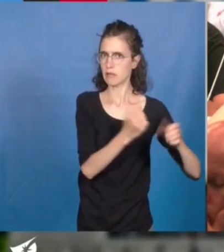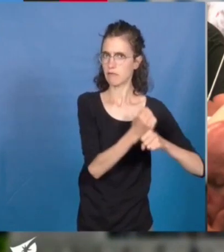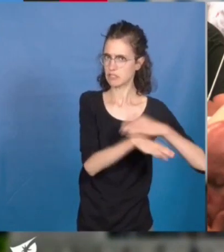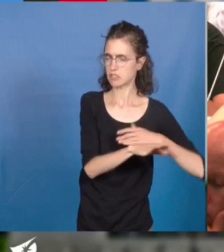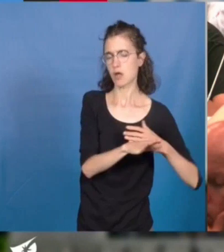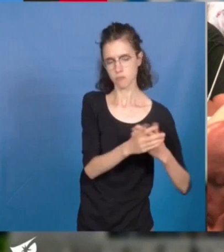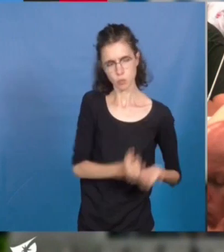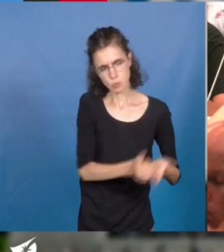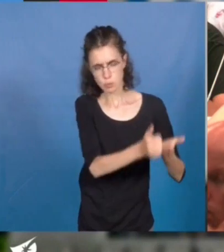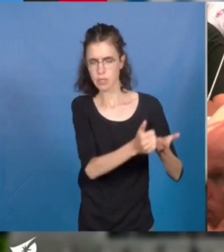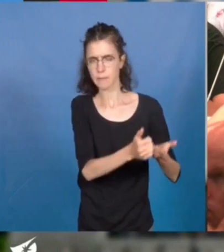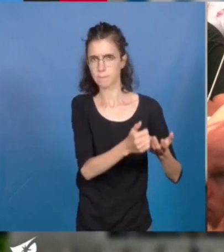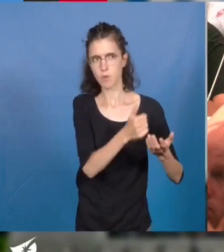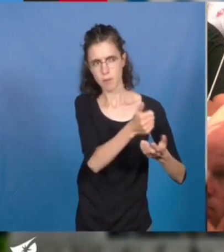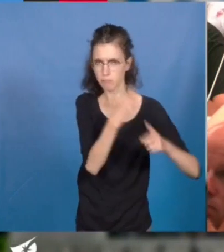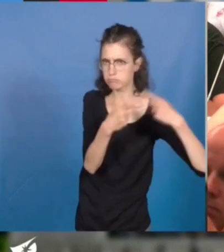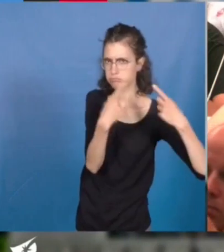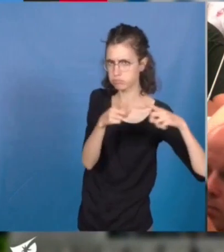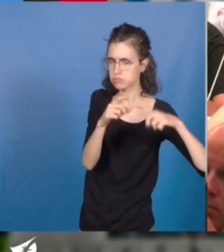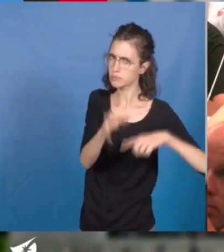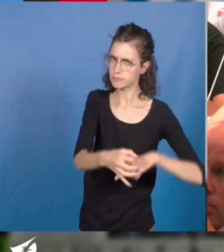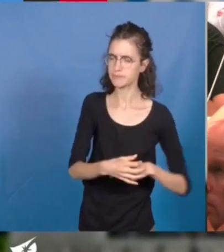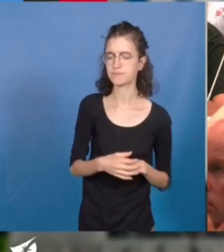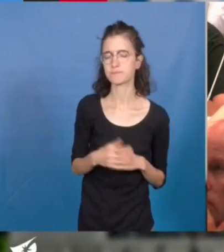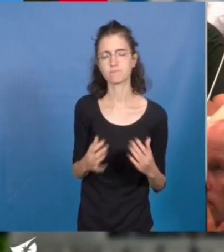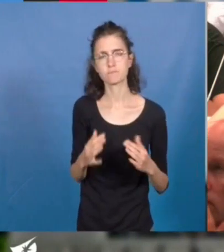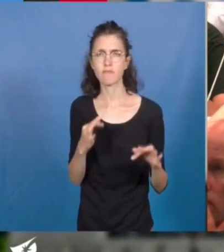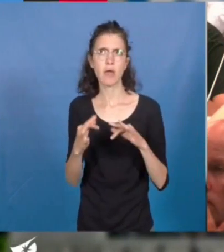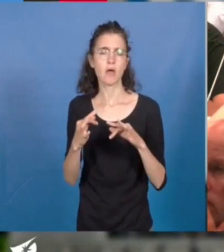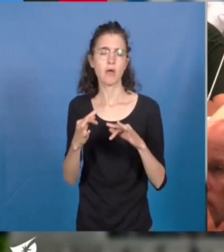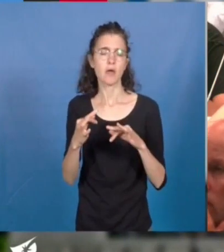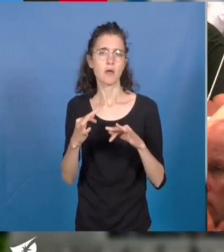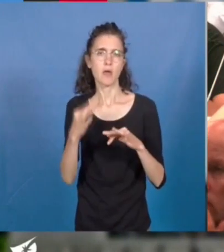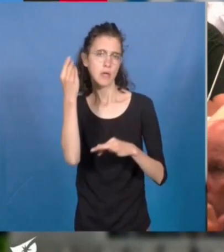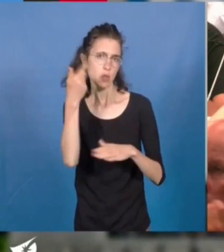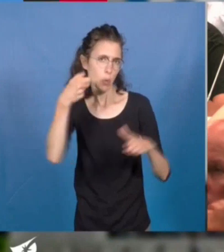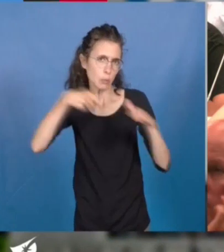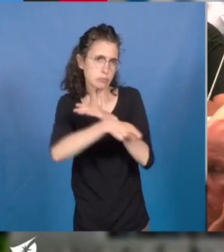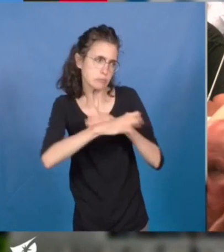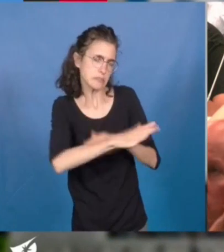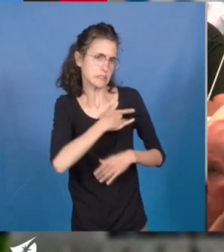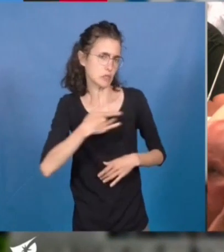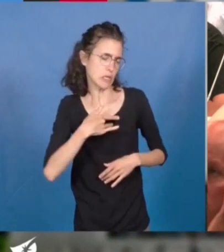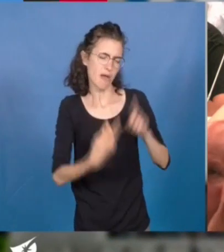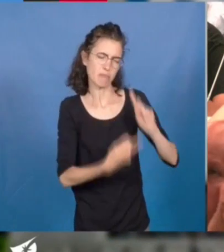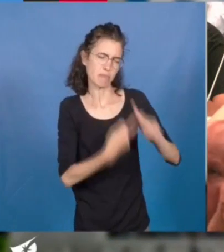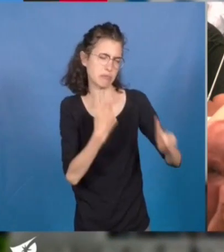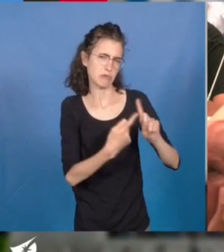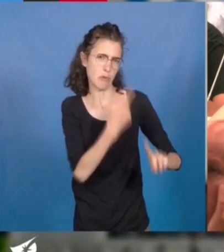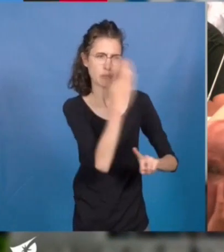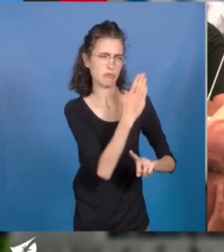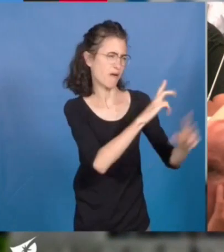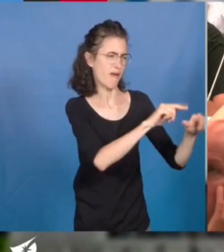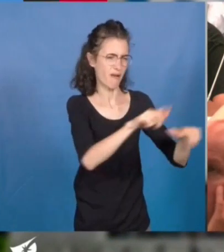point la question des moyens alloués à la santé reste cruciale à tous les niveaux. Nous sommes donc fiers de participer à un programme